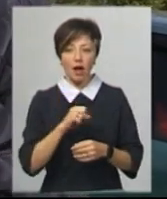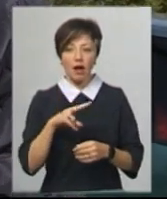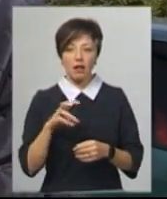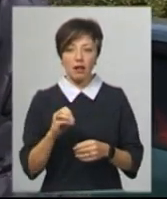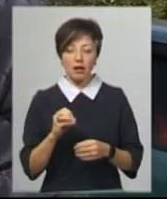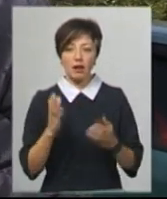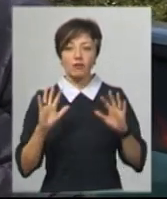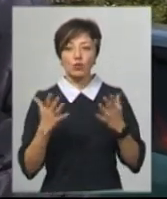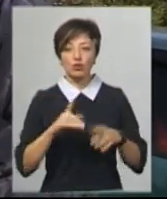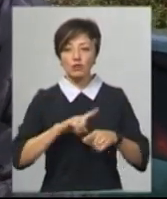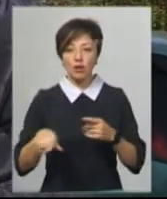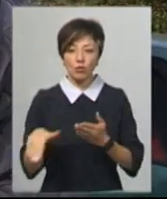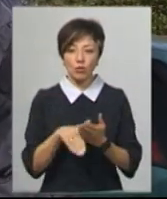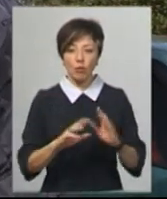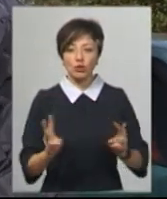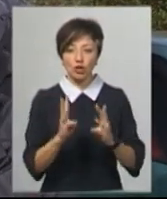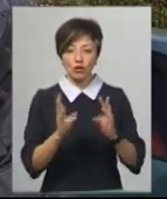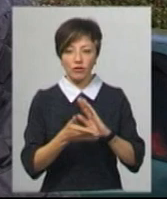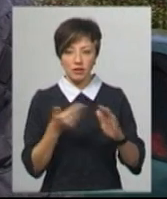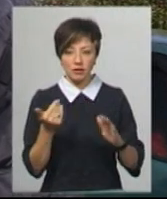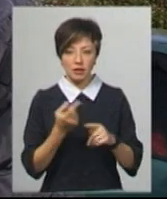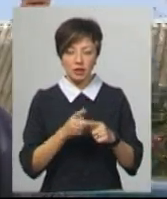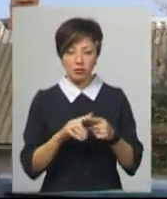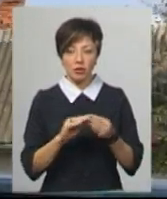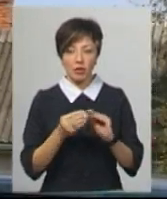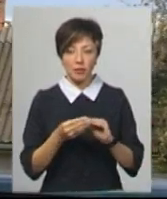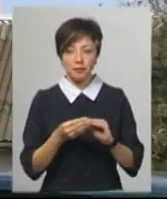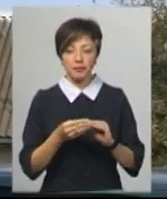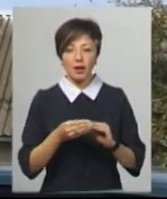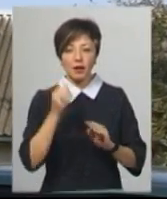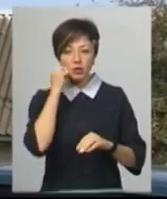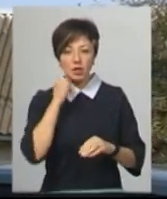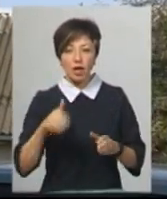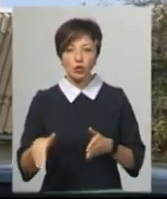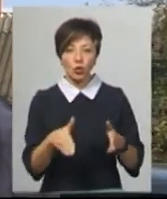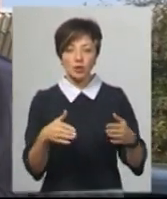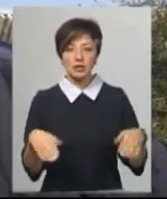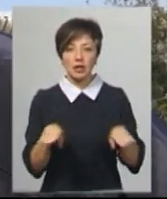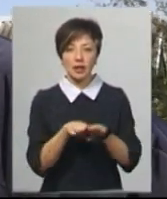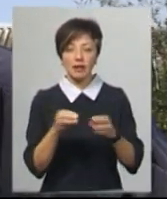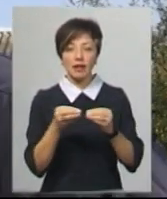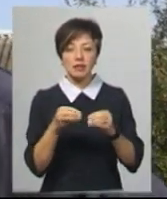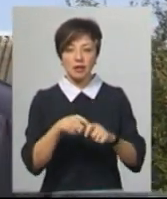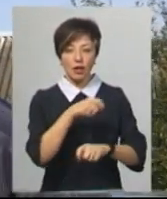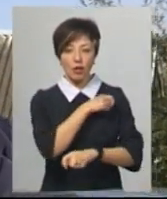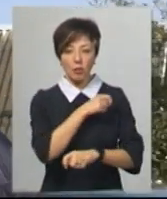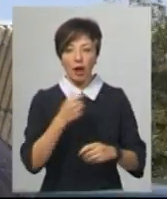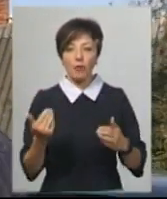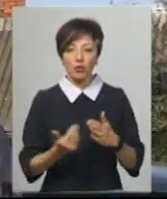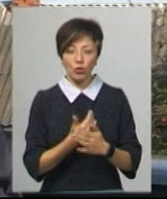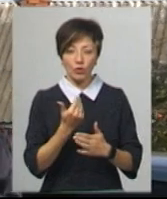якщо скоро, не дай Бог, пожарну визвати, то це є проблеми. По старій дорозі, тому що зараз закрили, це було 10 кілометрів. А по новій?